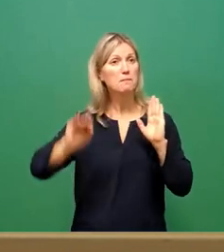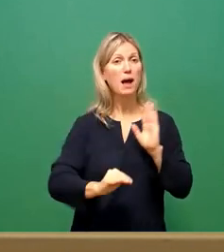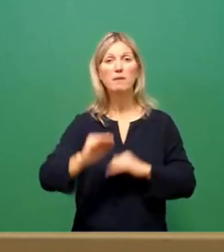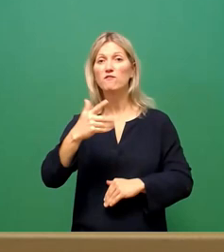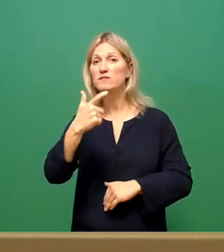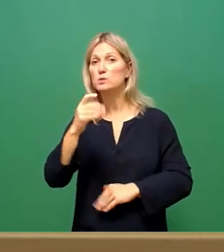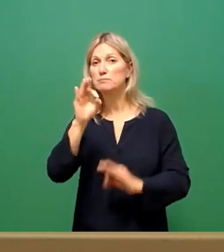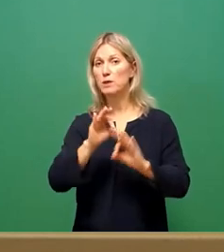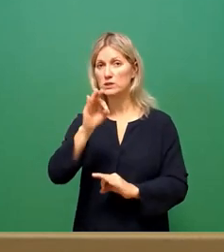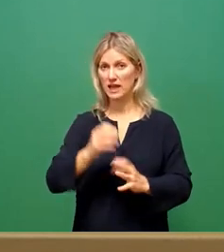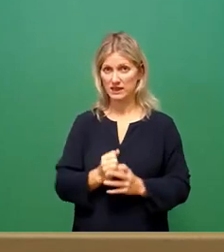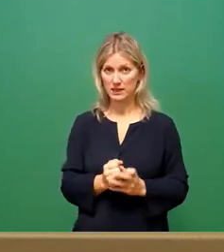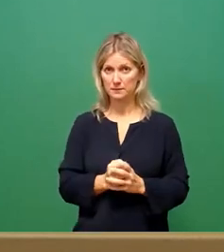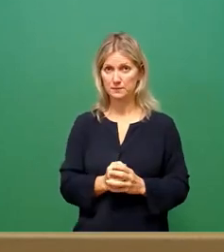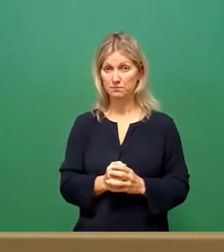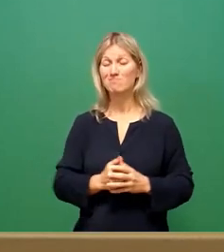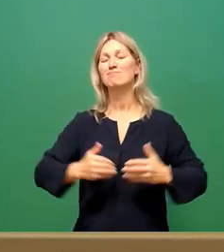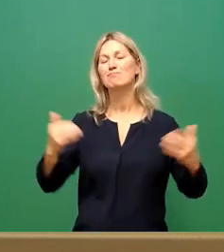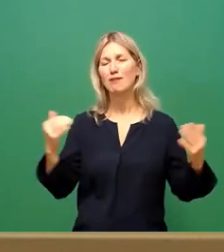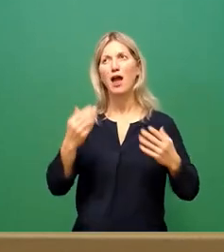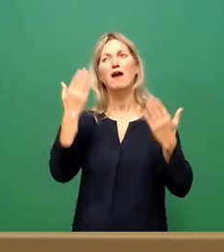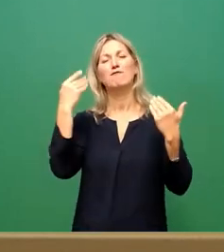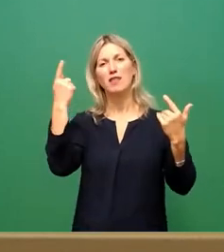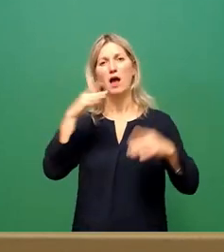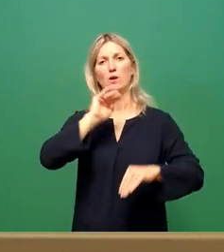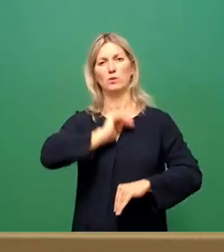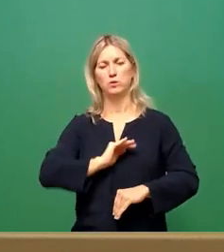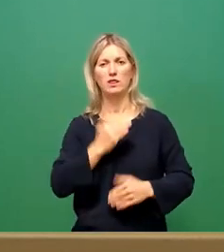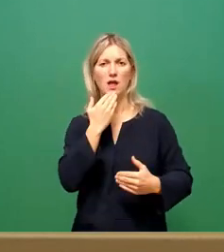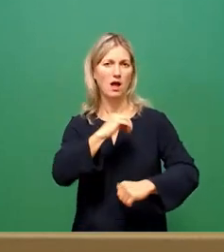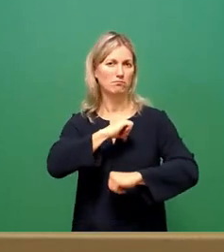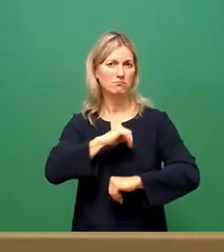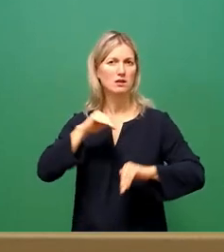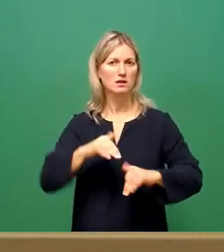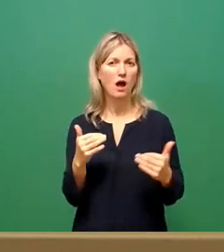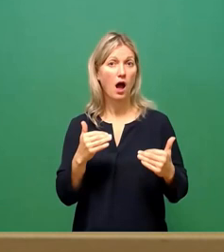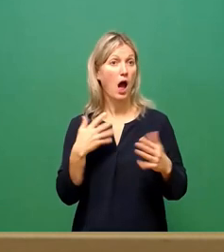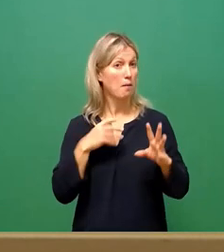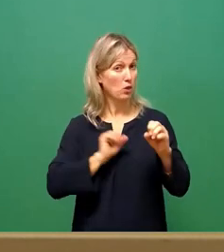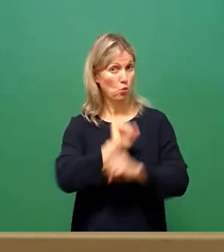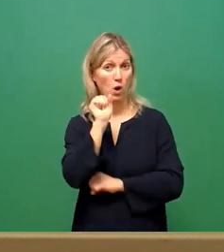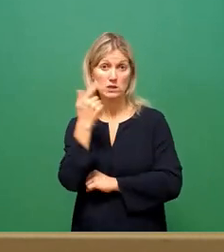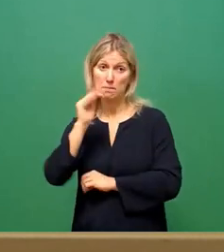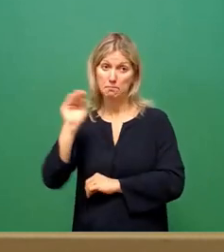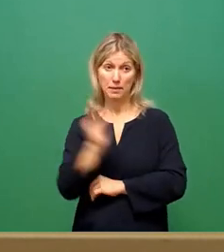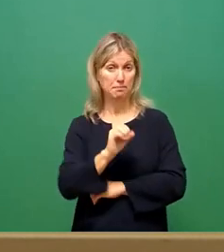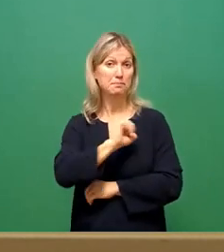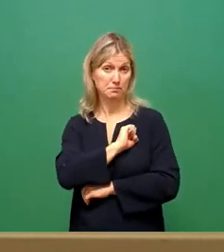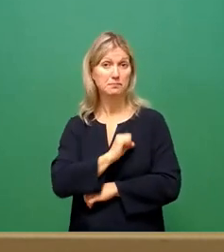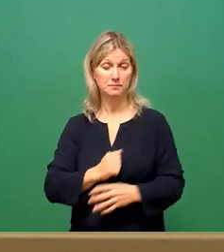spielen hier auch die milden Wetterbedingungen eine Rolle, aber dennoch sind deutliche Effekte spürbar. Bei der